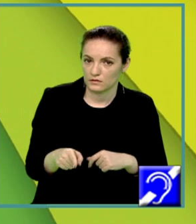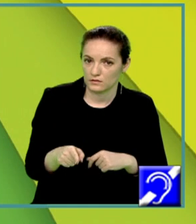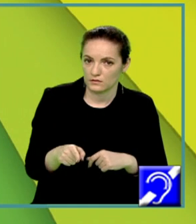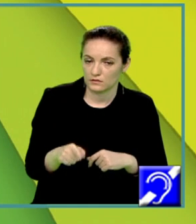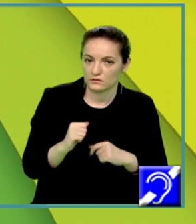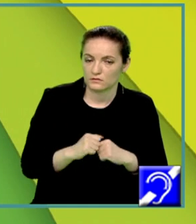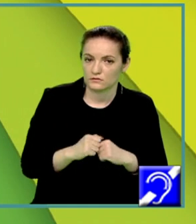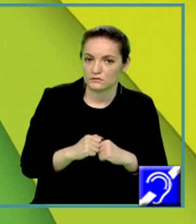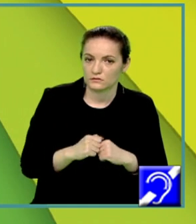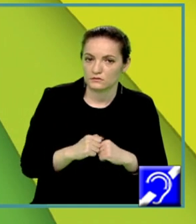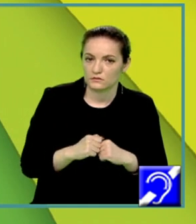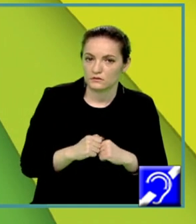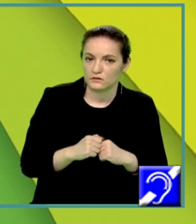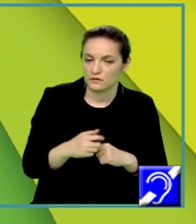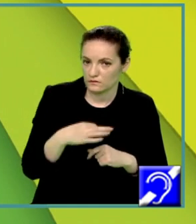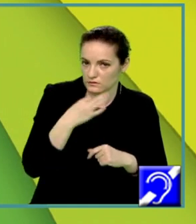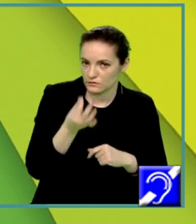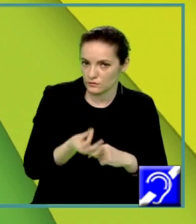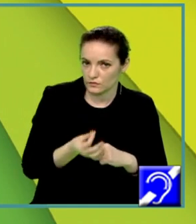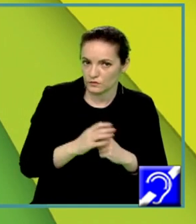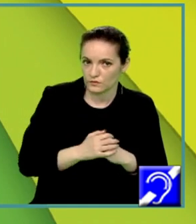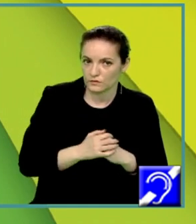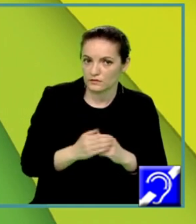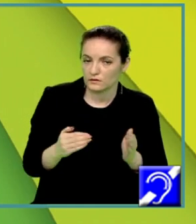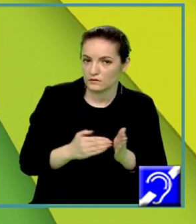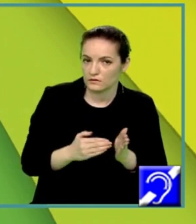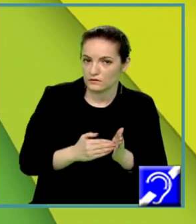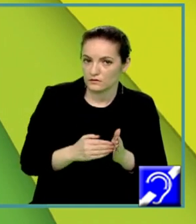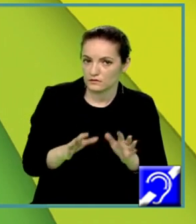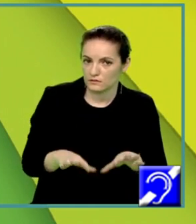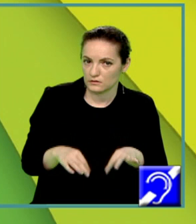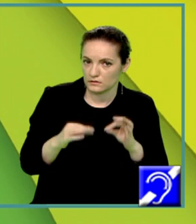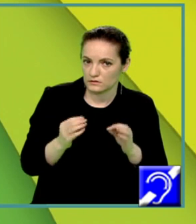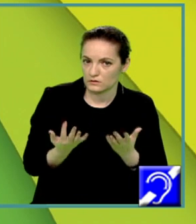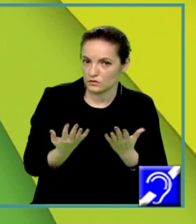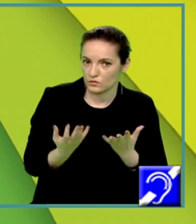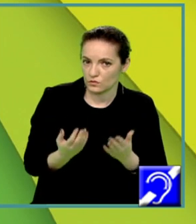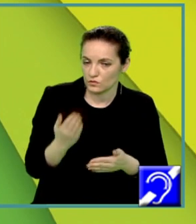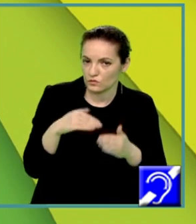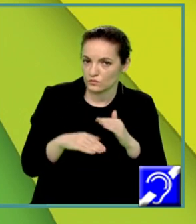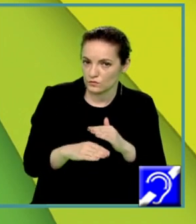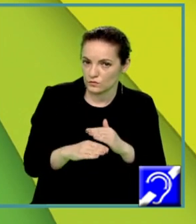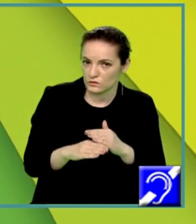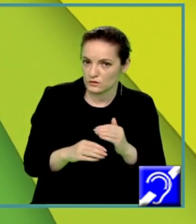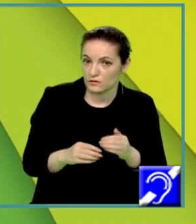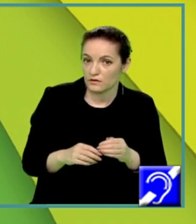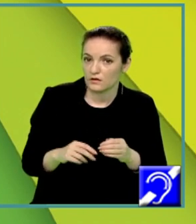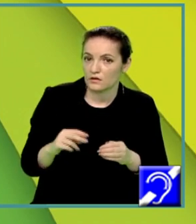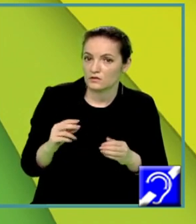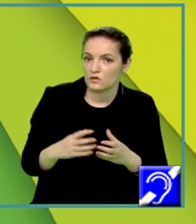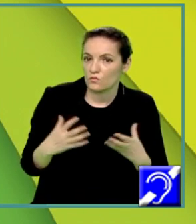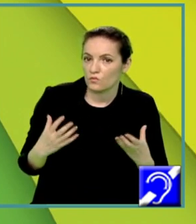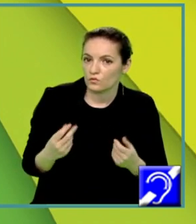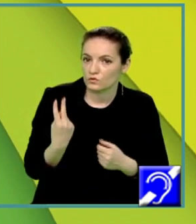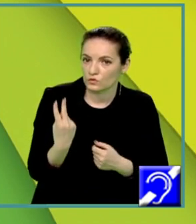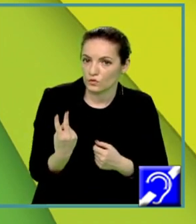singură indicație, deoarece trebuie să determinăm numărul submulțimilor cu cel mult două elemente. Ale unei mulțimi